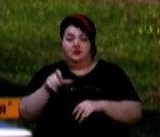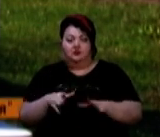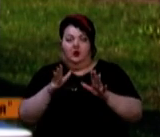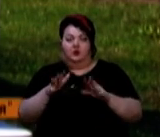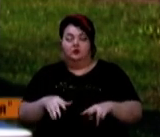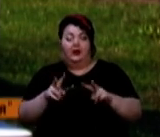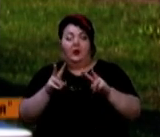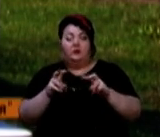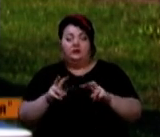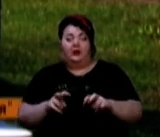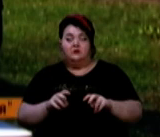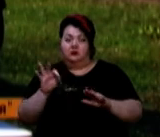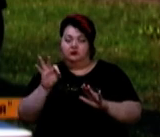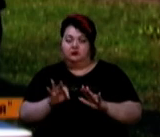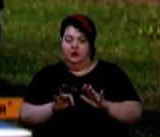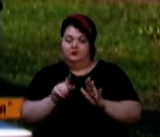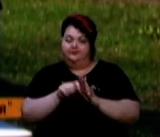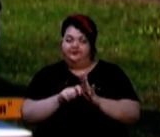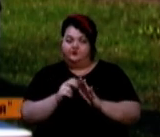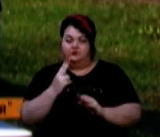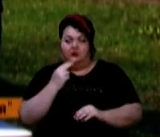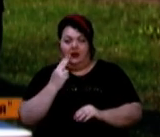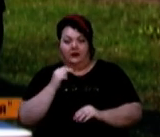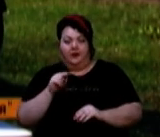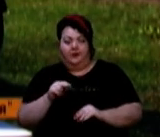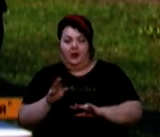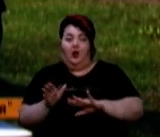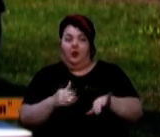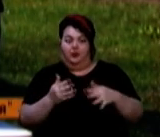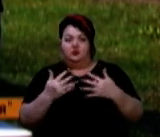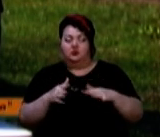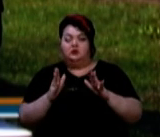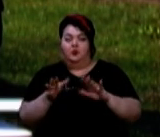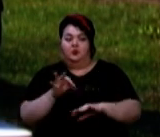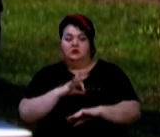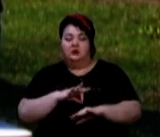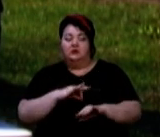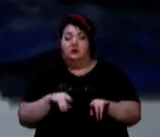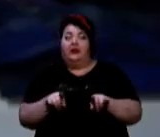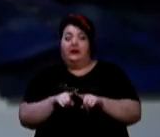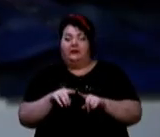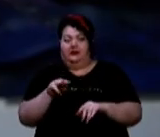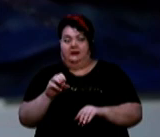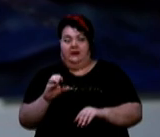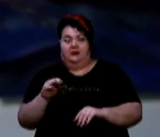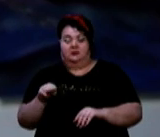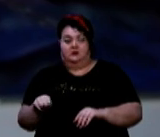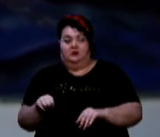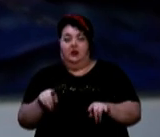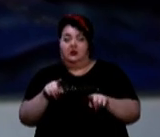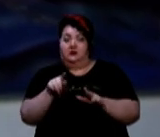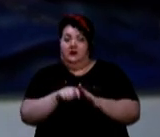зразу на грип, а потім вже буде застосовуватися оцій тест. Ці тести